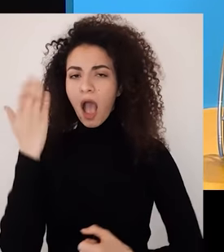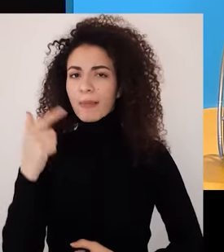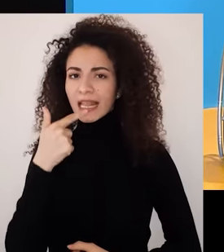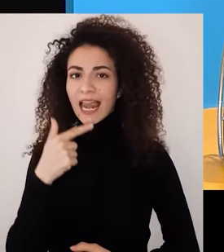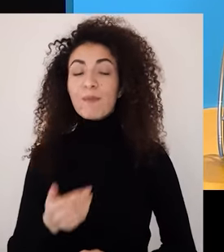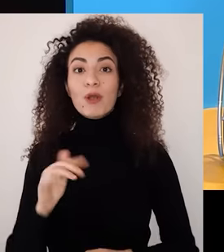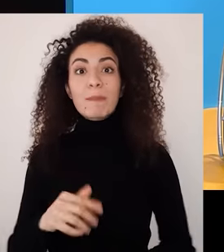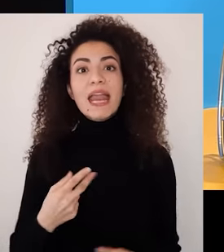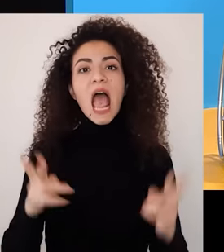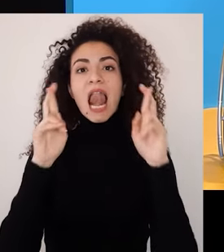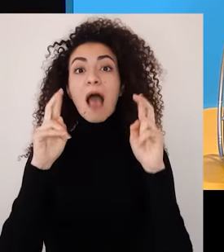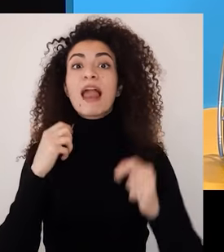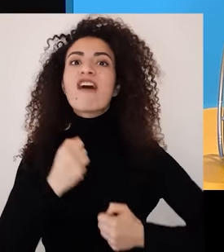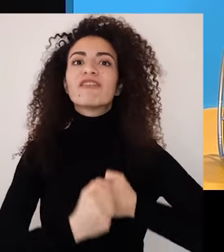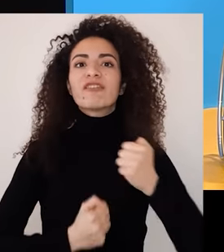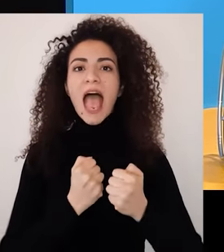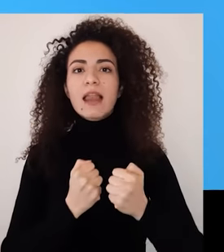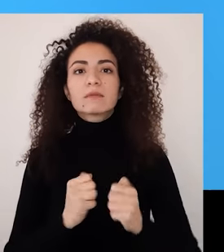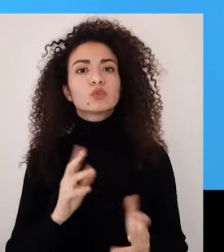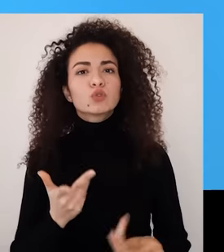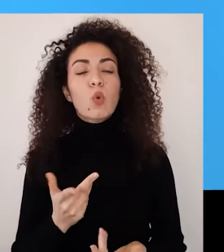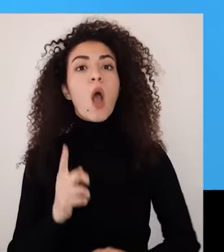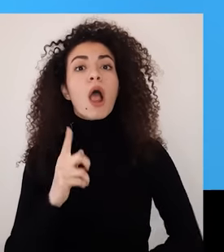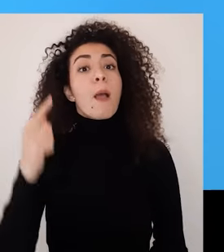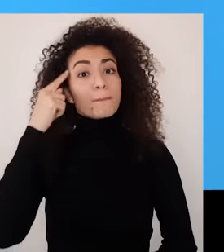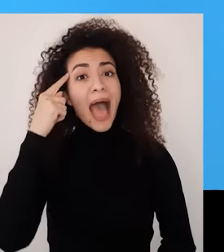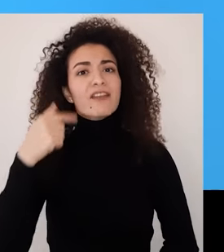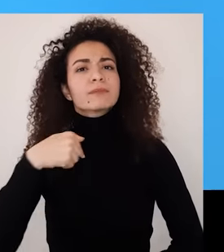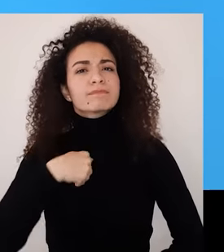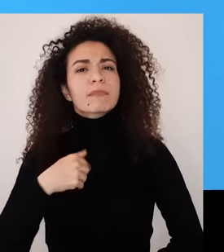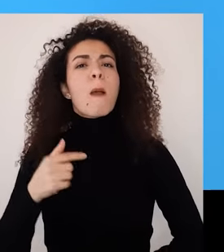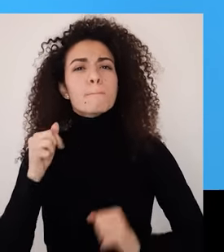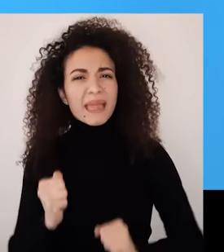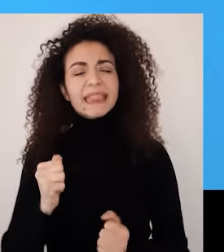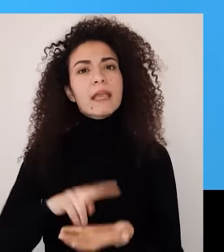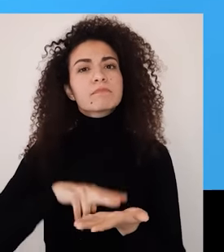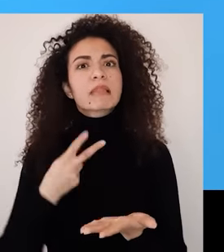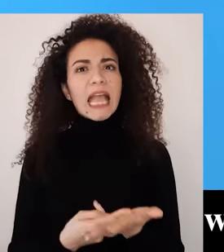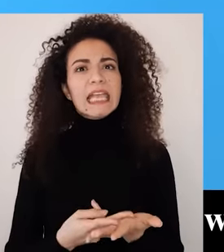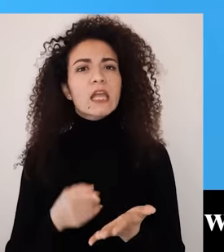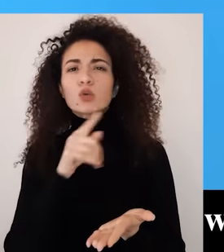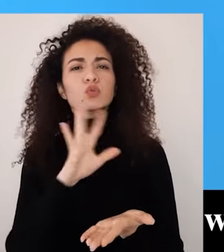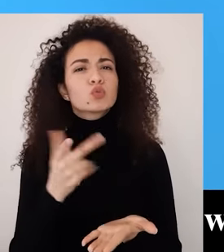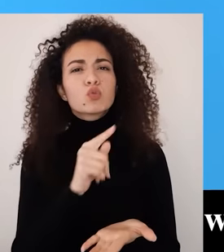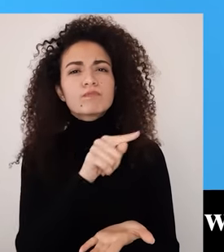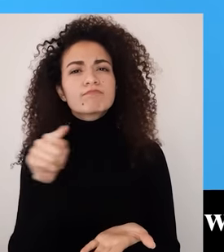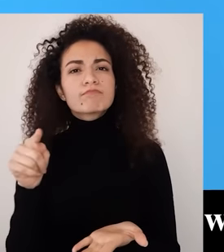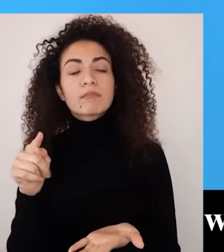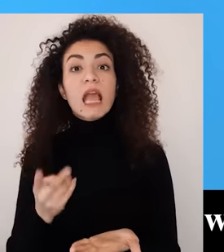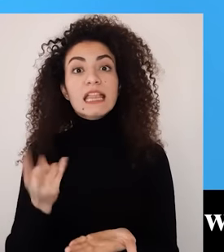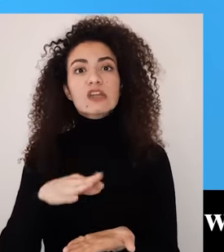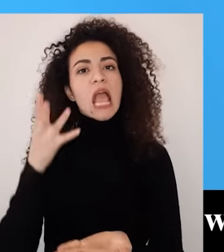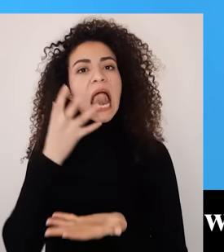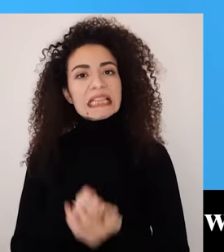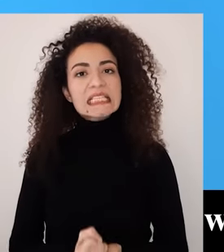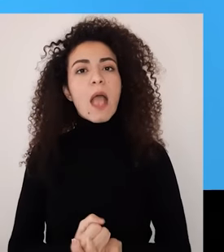حكينا عنها والأمل الفاعل أي الوعي لرغبتنا العميقة بتحقيق أمر معين مع الالتزام بالعمل